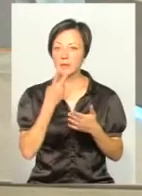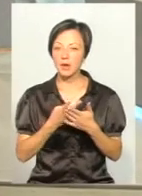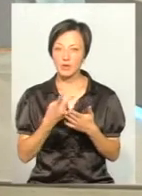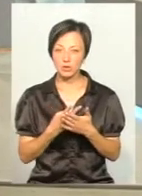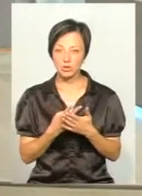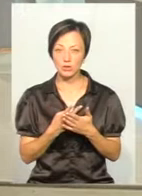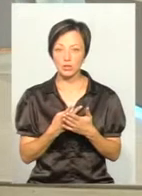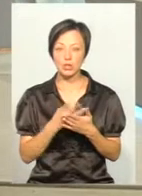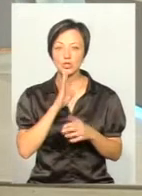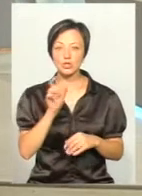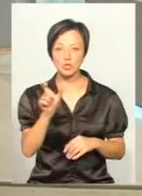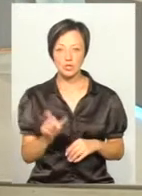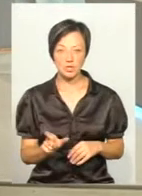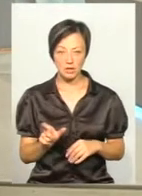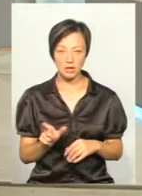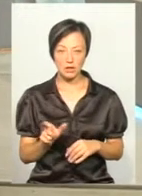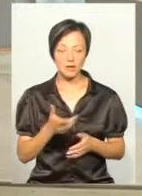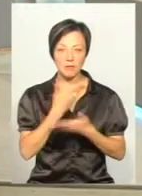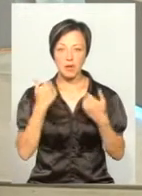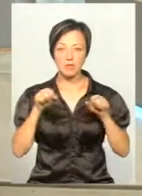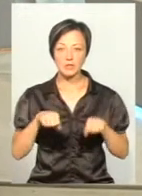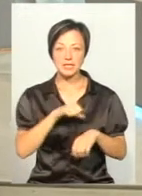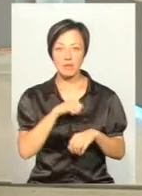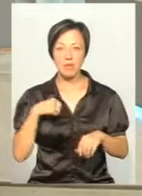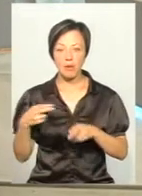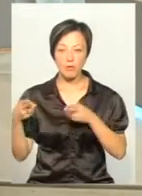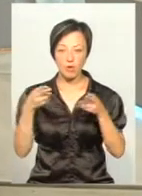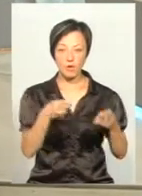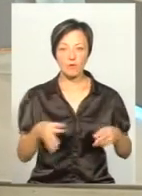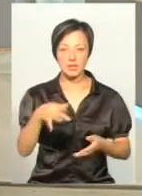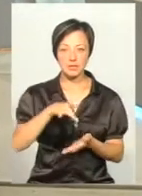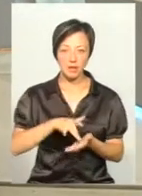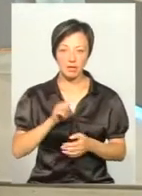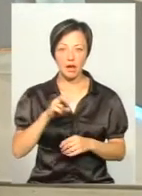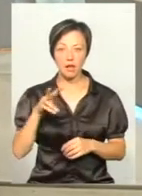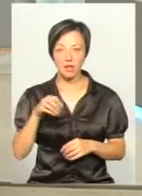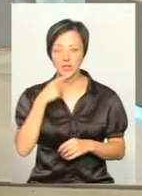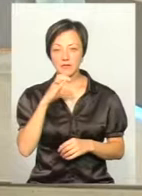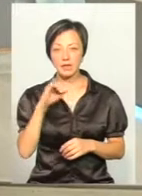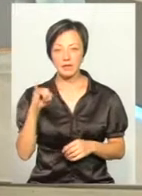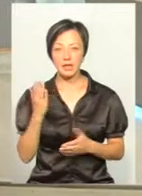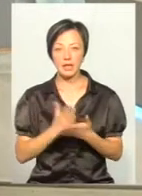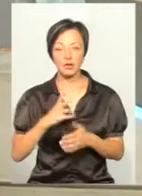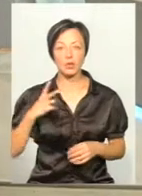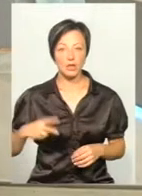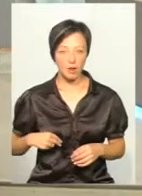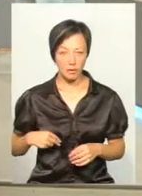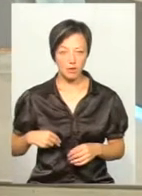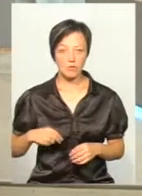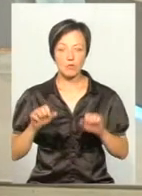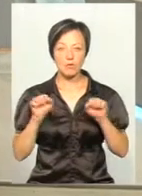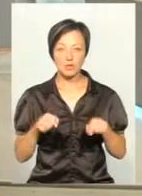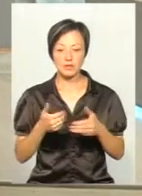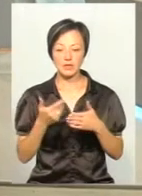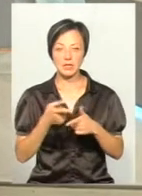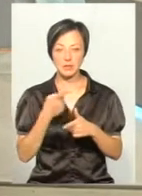жінка не має можливості сама поїхати в обласний центр, але, як каже Слана Івановна, в неї є донька, вона може